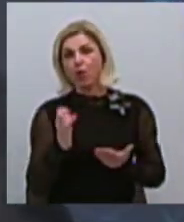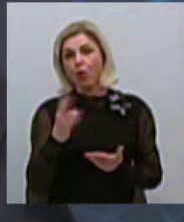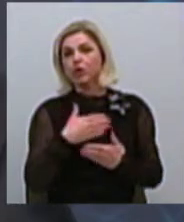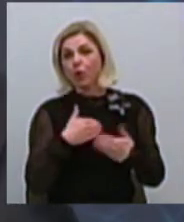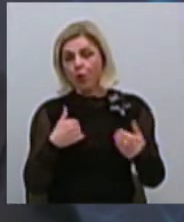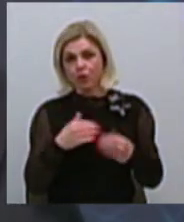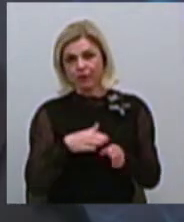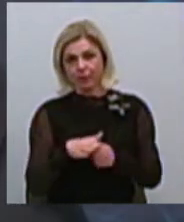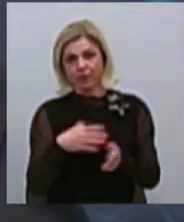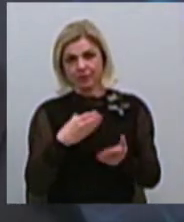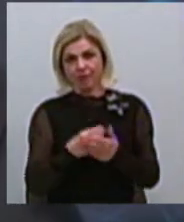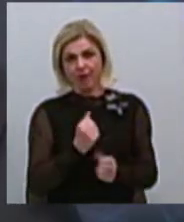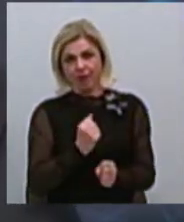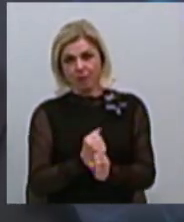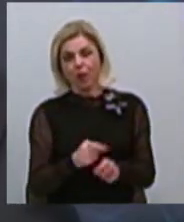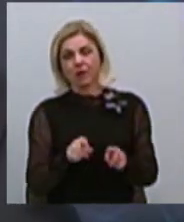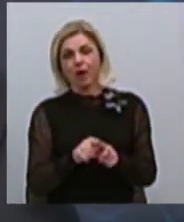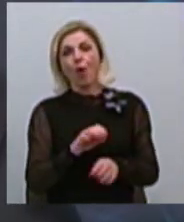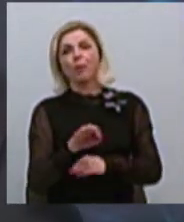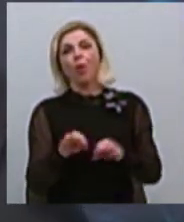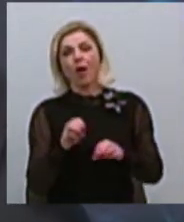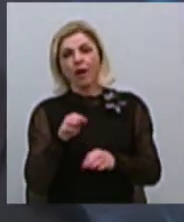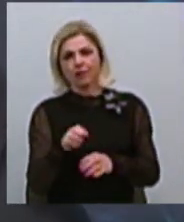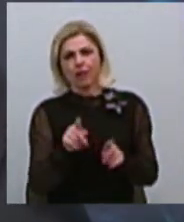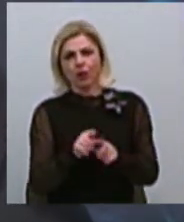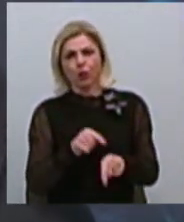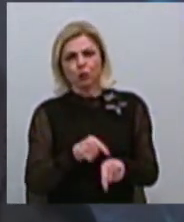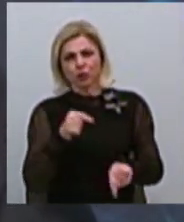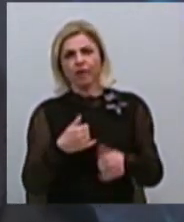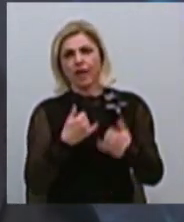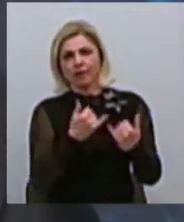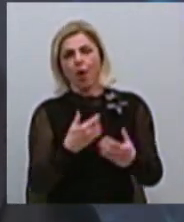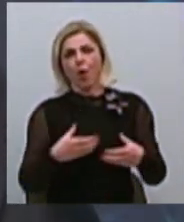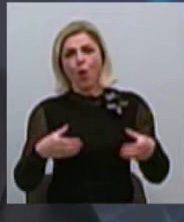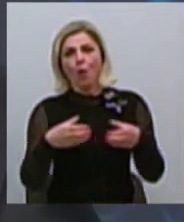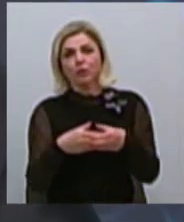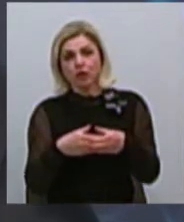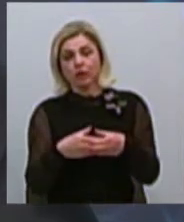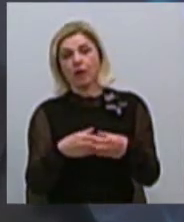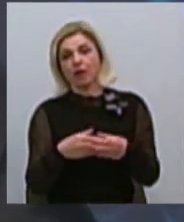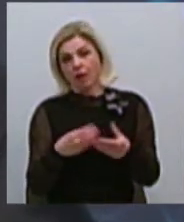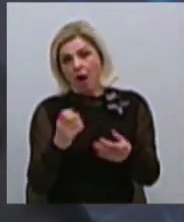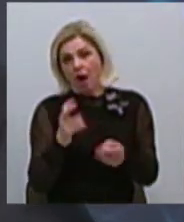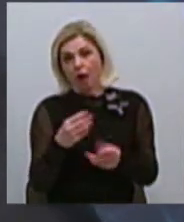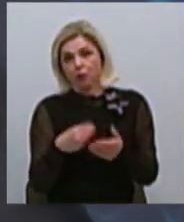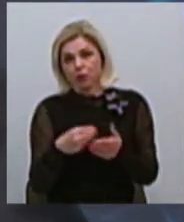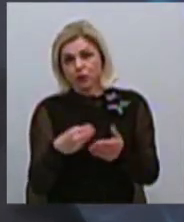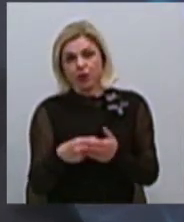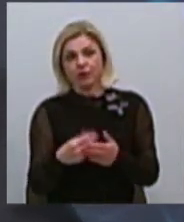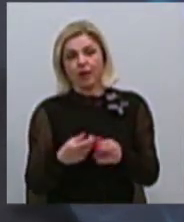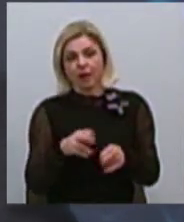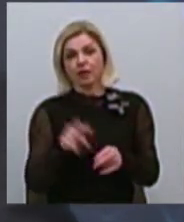більше в такому проєкту, ну, скажімо так, чувствітельному для общини, як общественний бюджет, ну, собственно говоря, цей